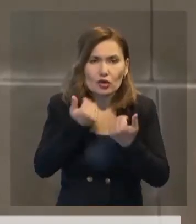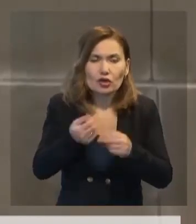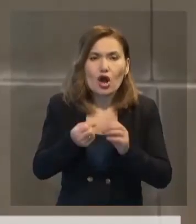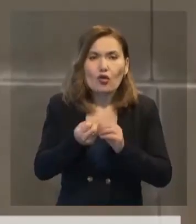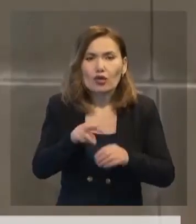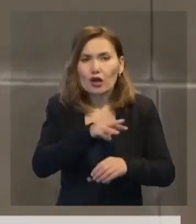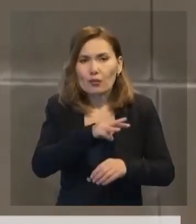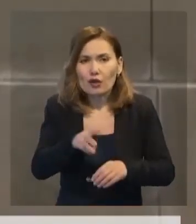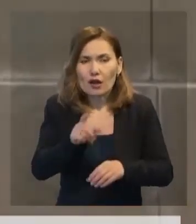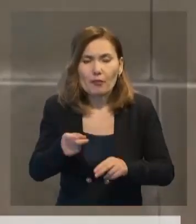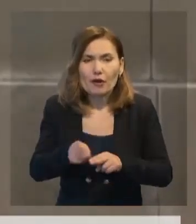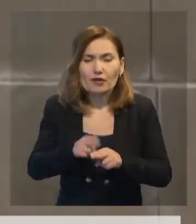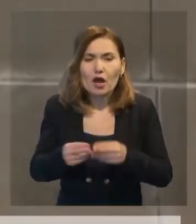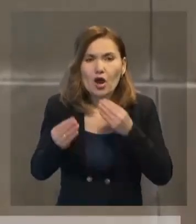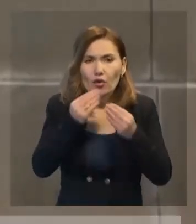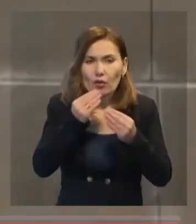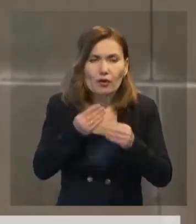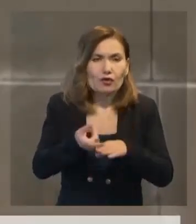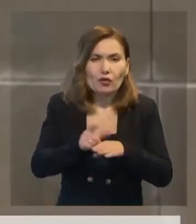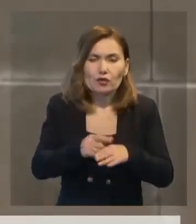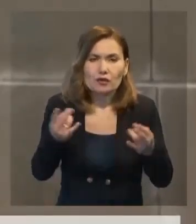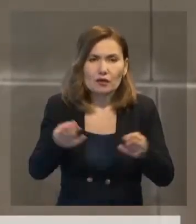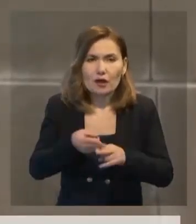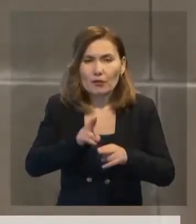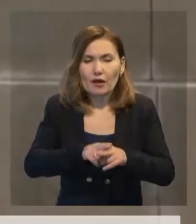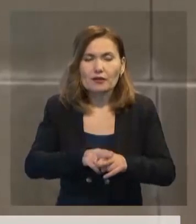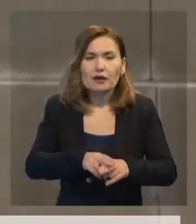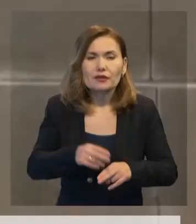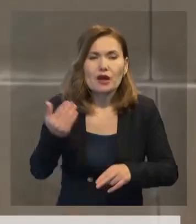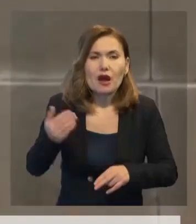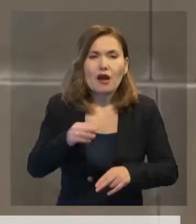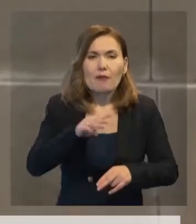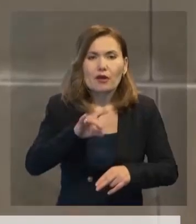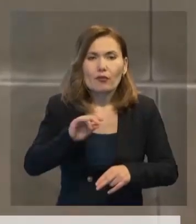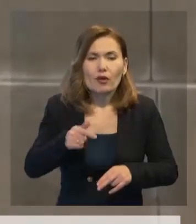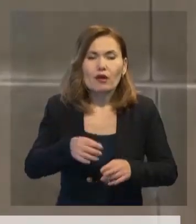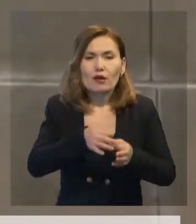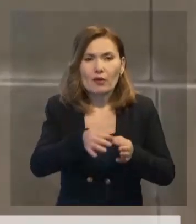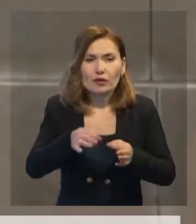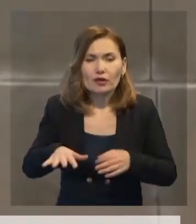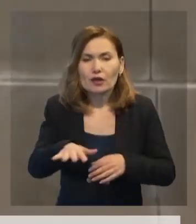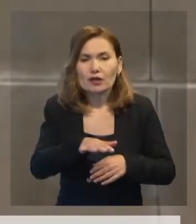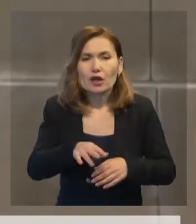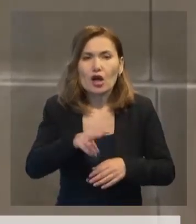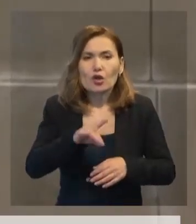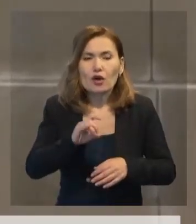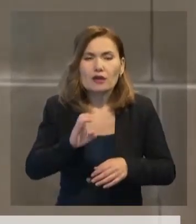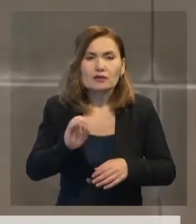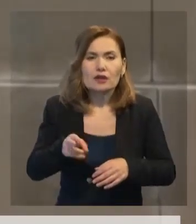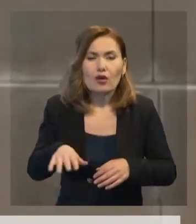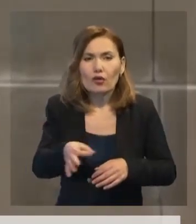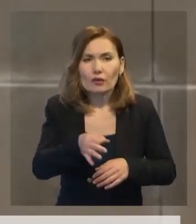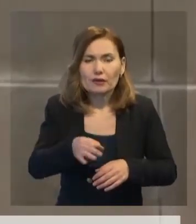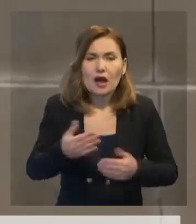миллион анасы адам гуманитарлық көмекі мұқташ. Олардың көбі Мариуполи, Херсон, Донецк мен Луганс қалыларын тұрғындары.